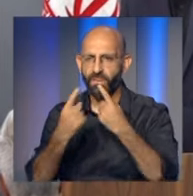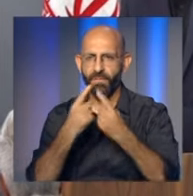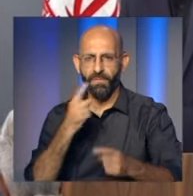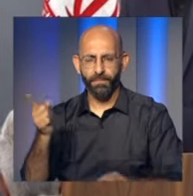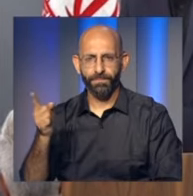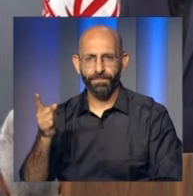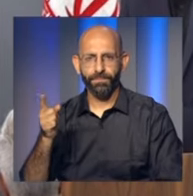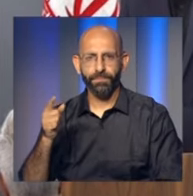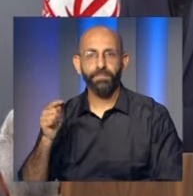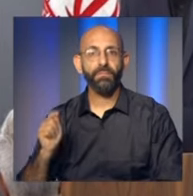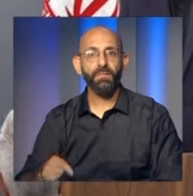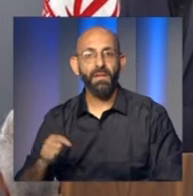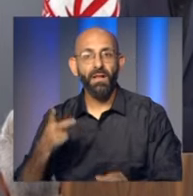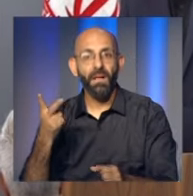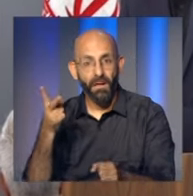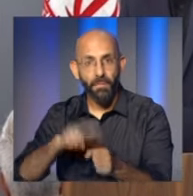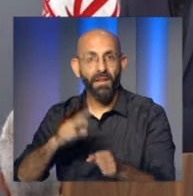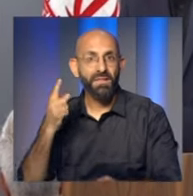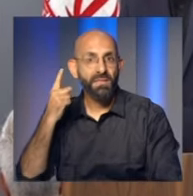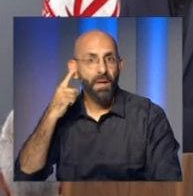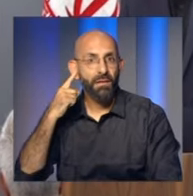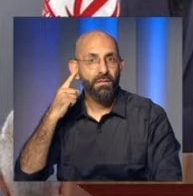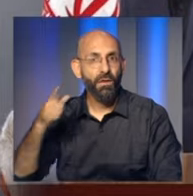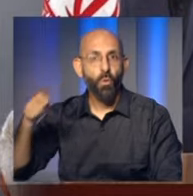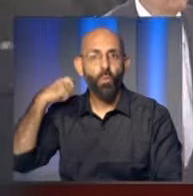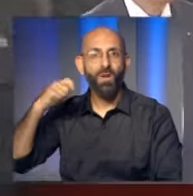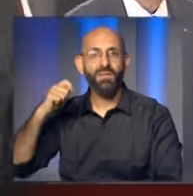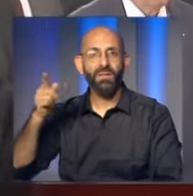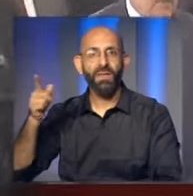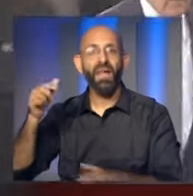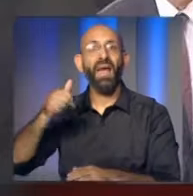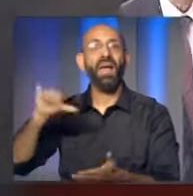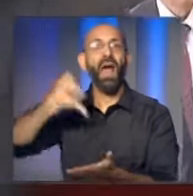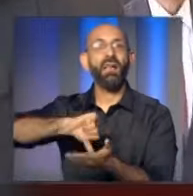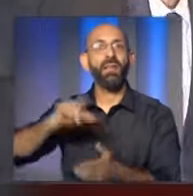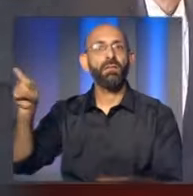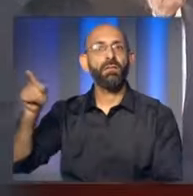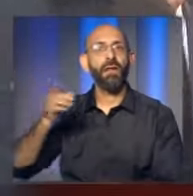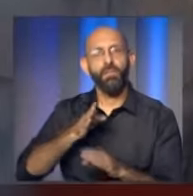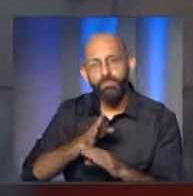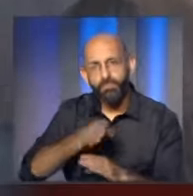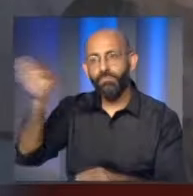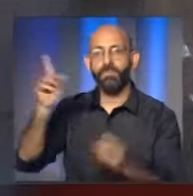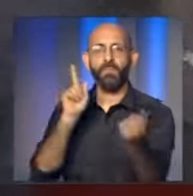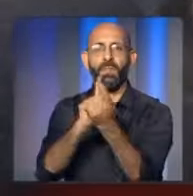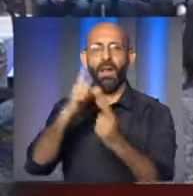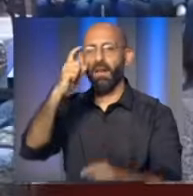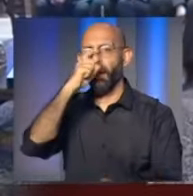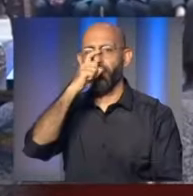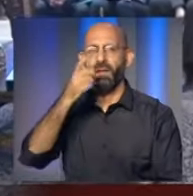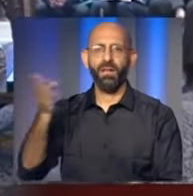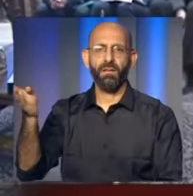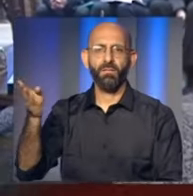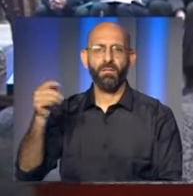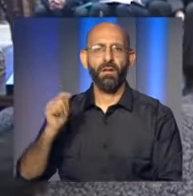خطوة جماعية حازمة في هذا الصدد بعدها زار باقري كاني عين التيني حيث